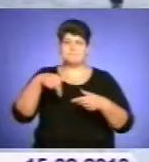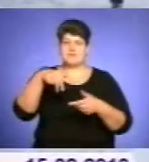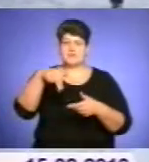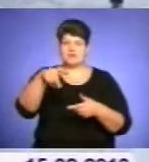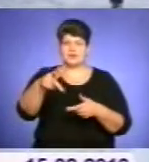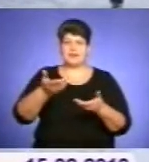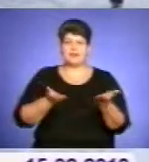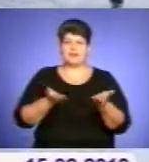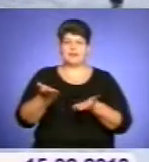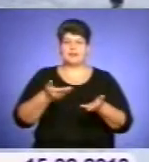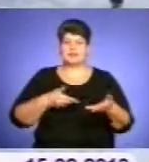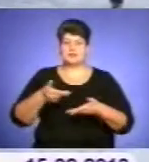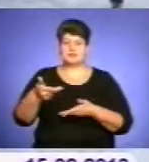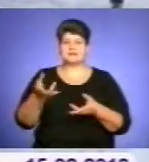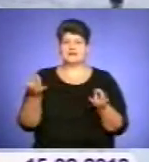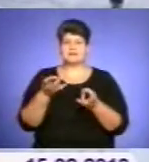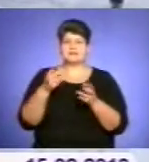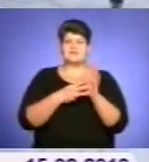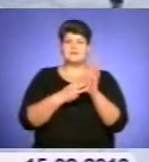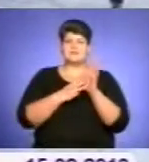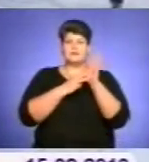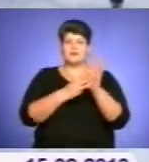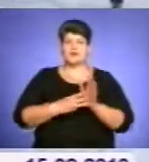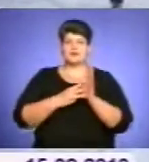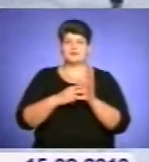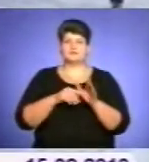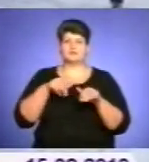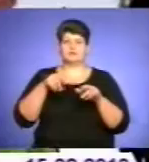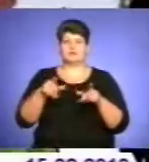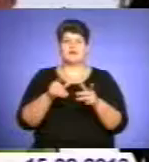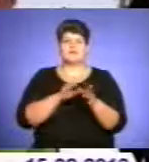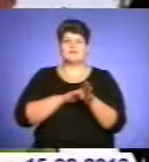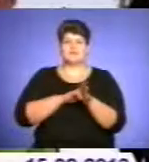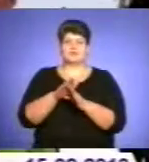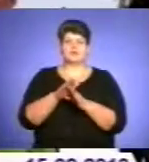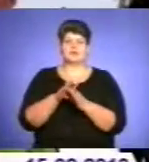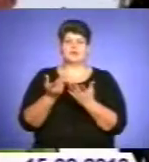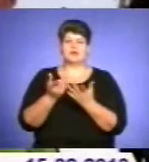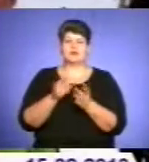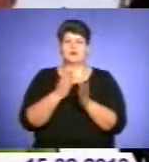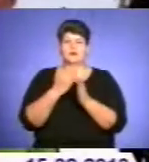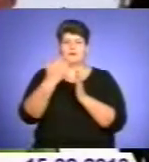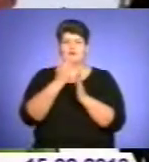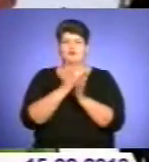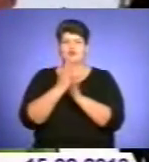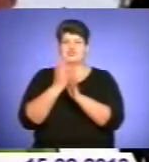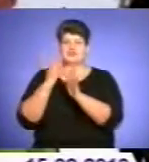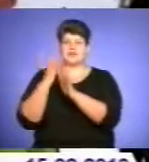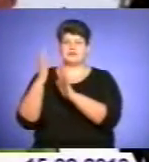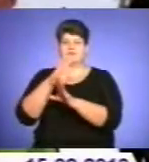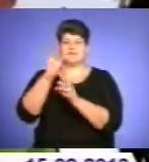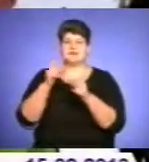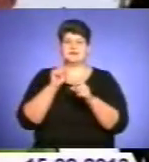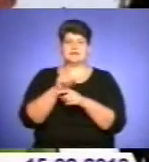кілометрів, треба за 8 годин, почергово виконуючи обов'язкові завдання. Стрільба із пневматичної зброї, перехід через